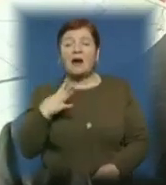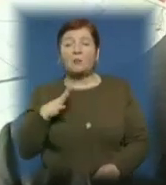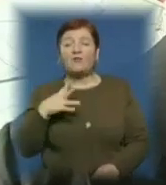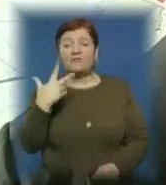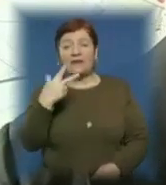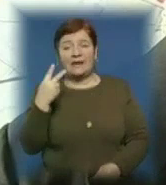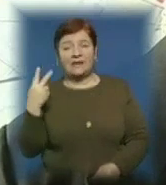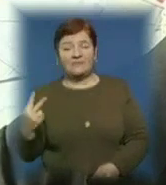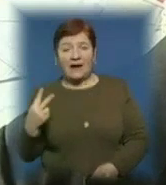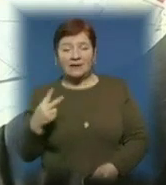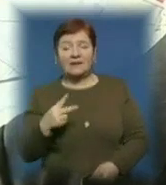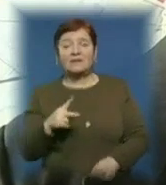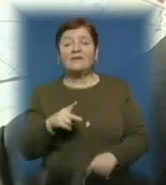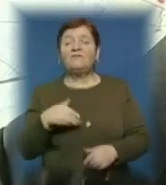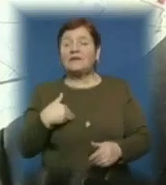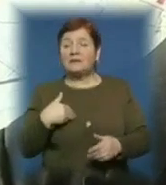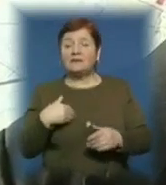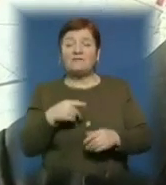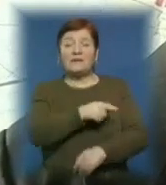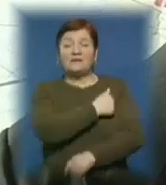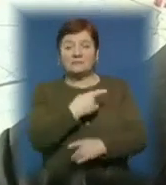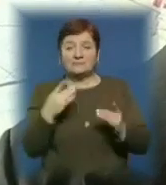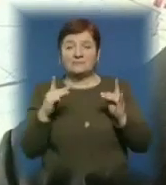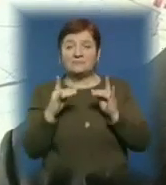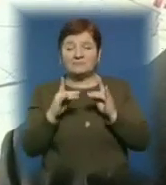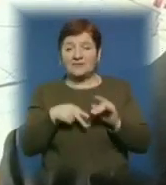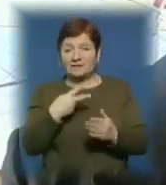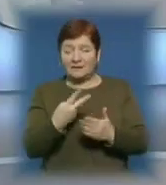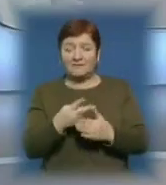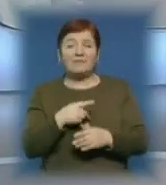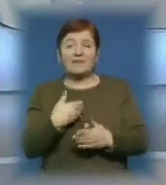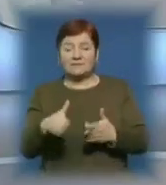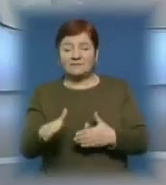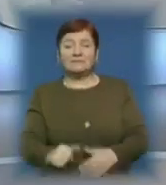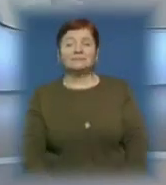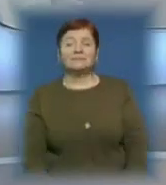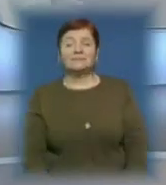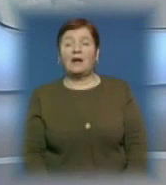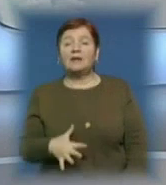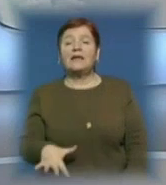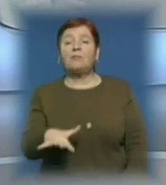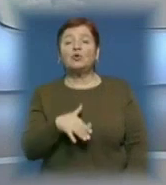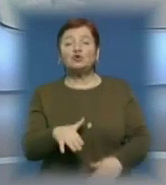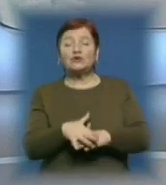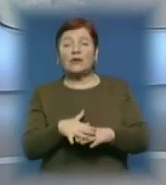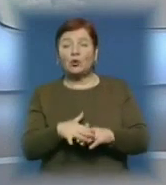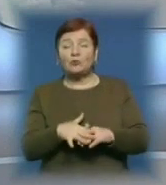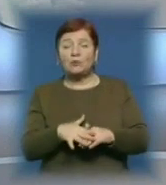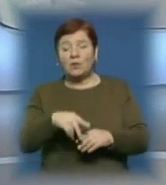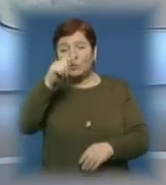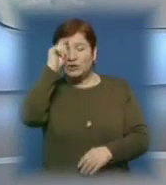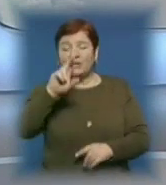Запропонували госпіталізацію, але він відказався. Була родина і забрали його додому. На площу «Народну» чоловік не